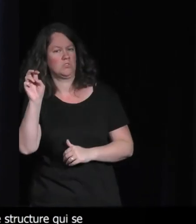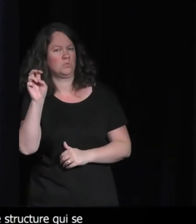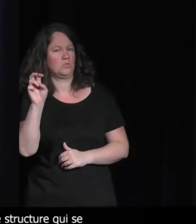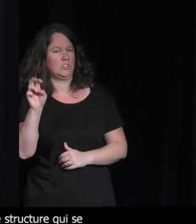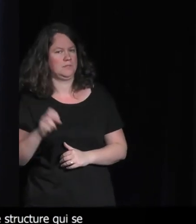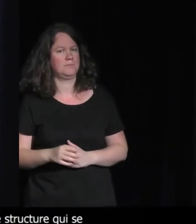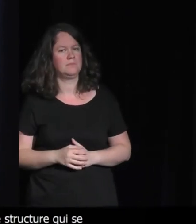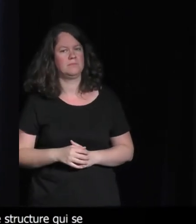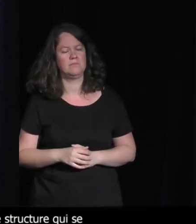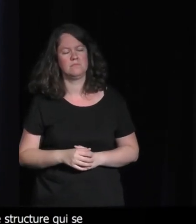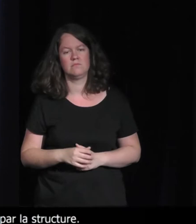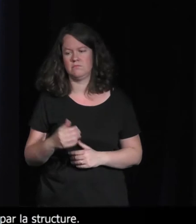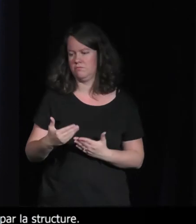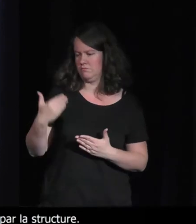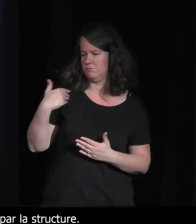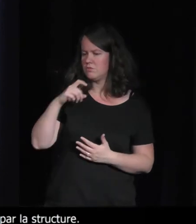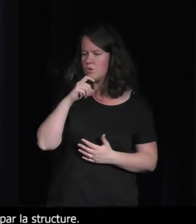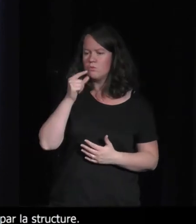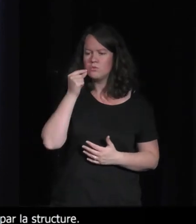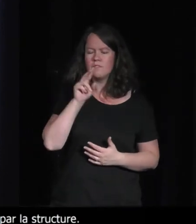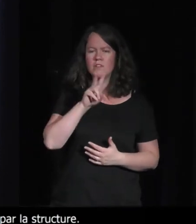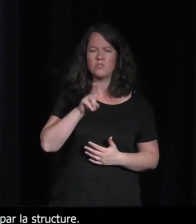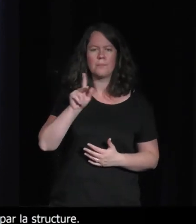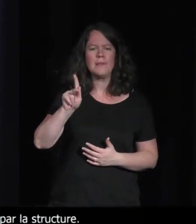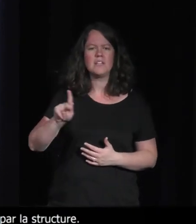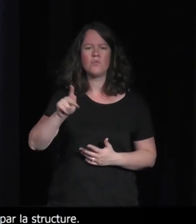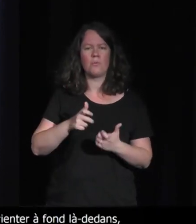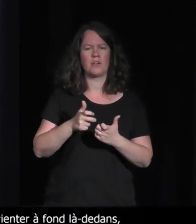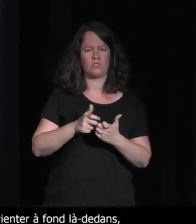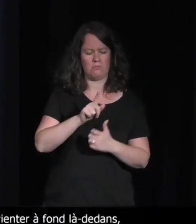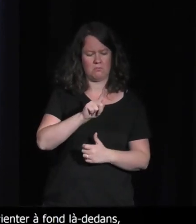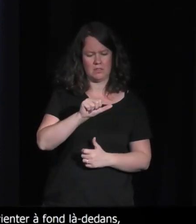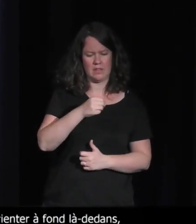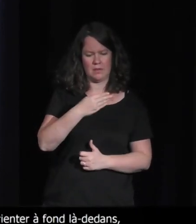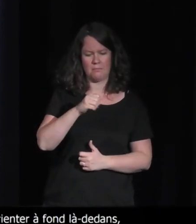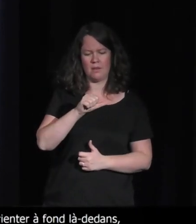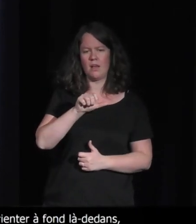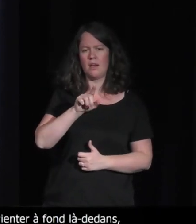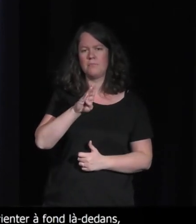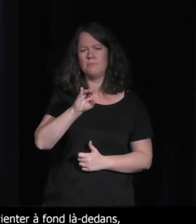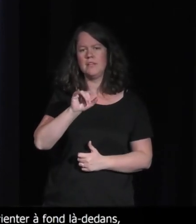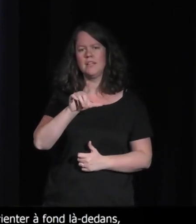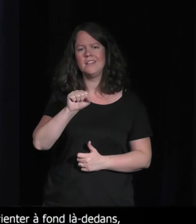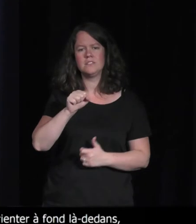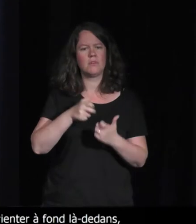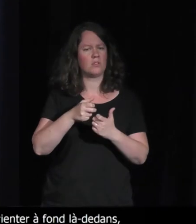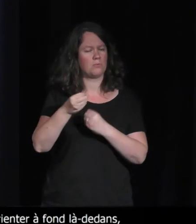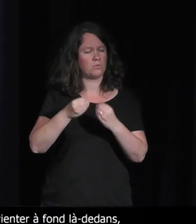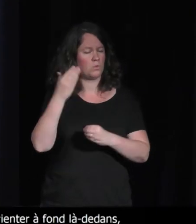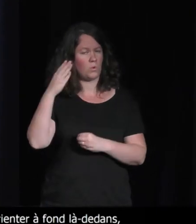'heure, du coup, Vincent Péquignot de Gamma Bilis ou il y a d'autres studios qui travaillent ça. Il y a aussi des groupes informels.